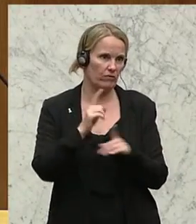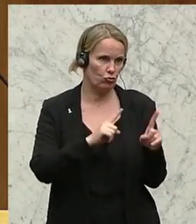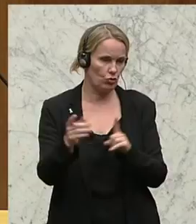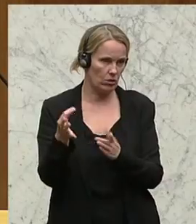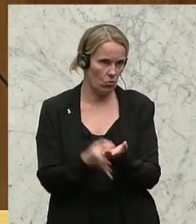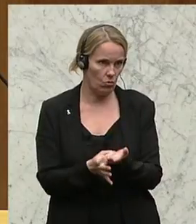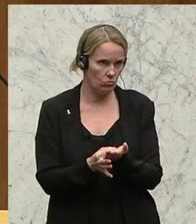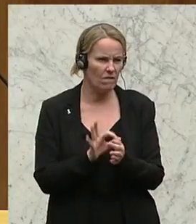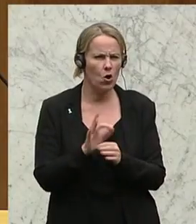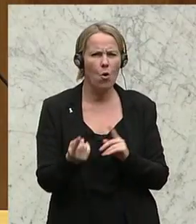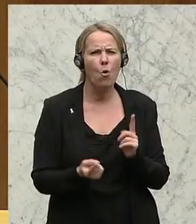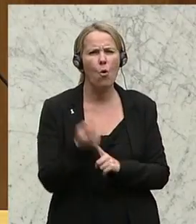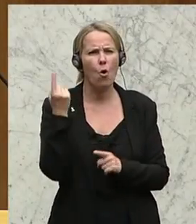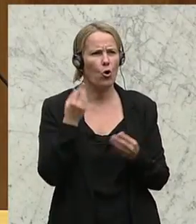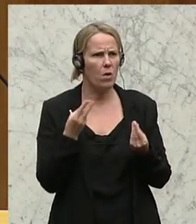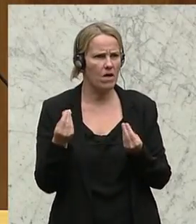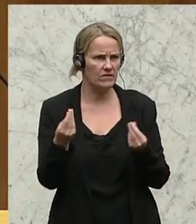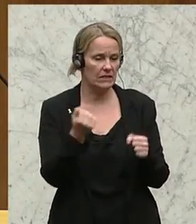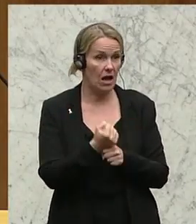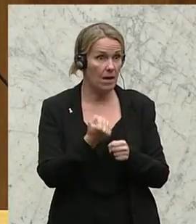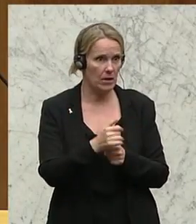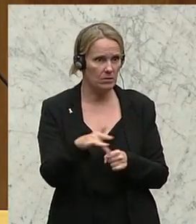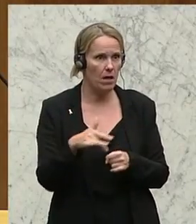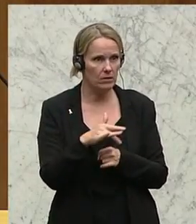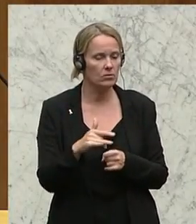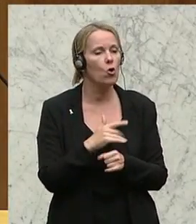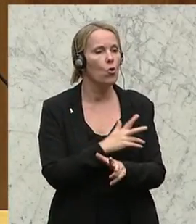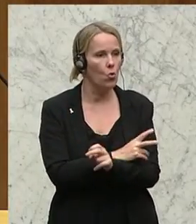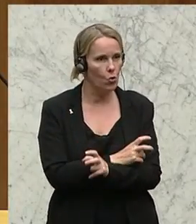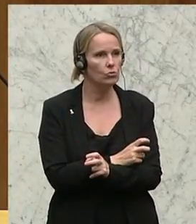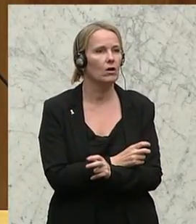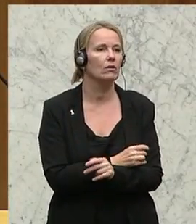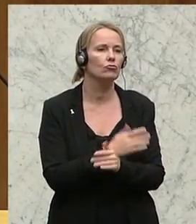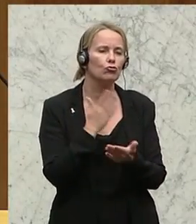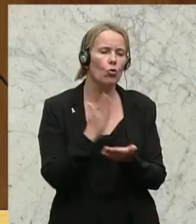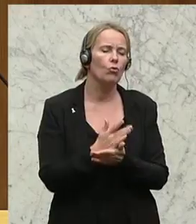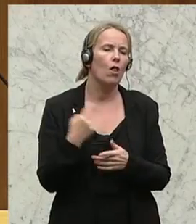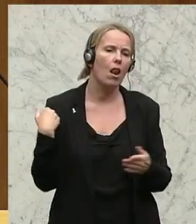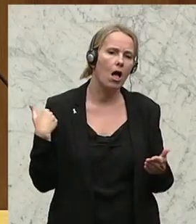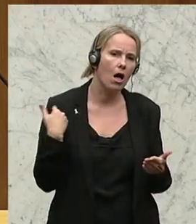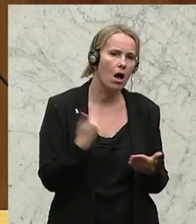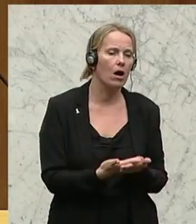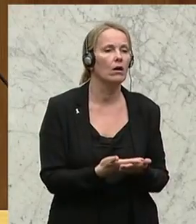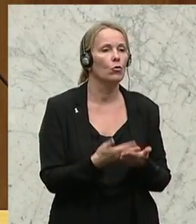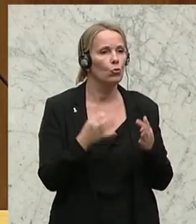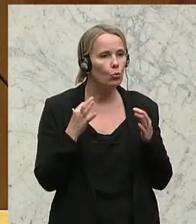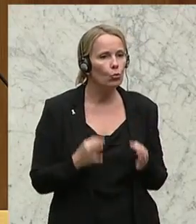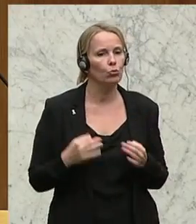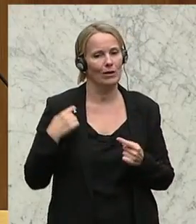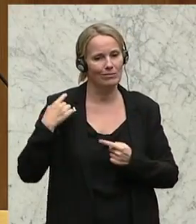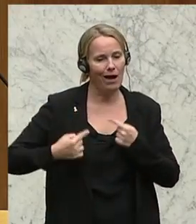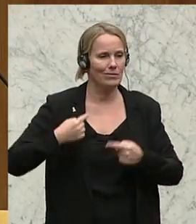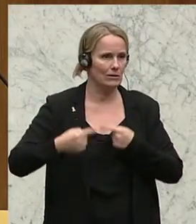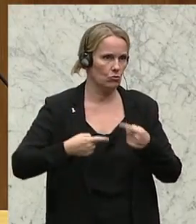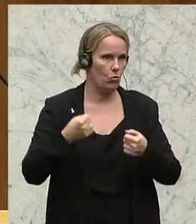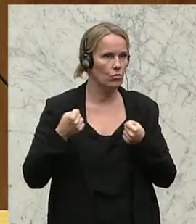tolle Chancen für hochqualifizierte Arbeitsplätze. Österreich hat eine lange und gute Tradition im